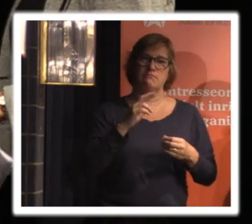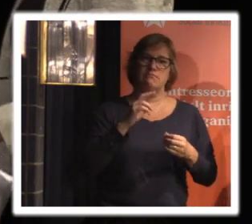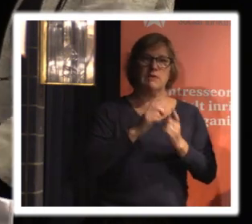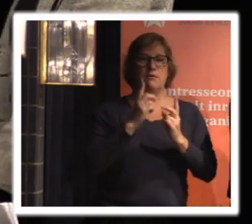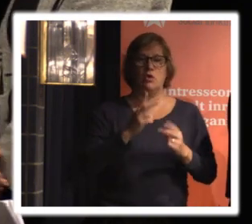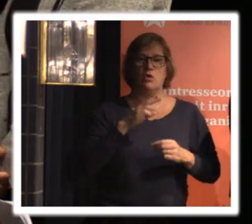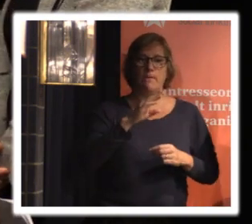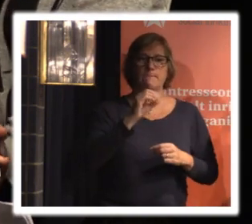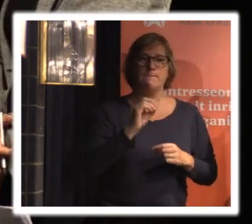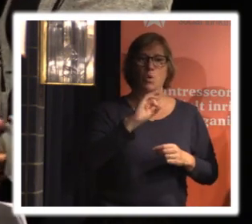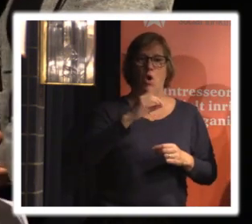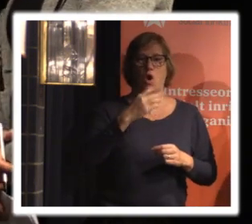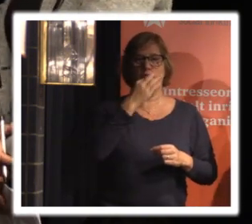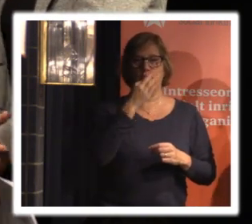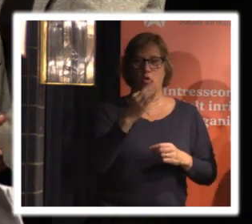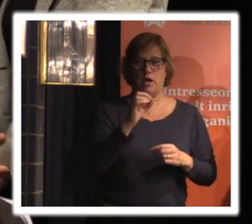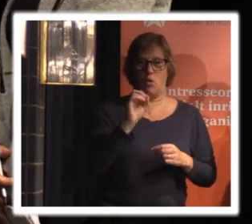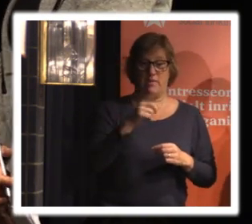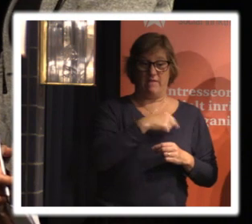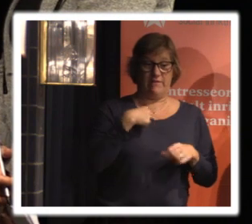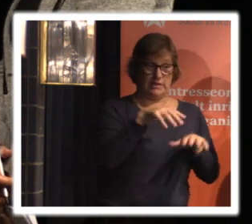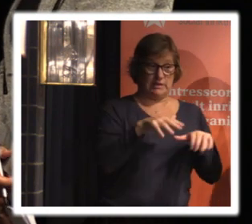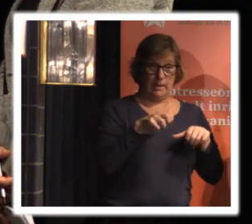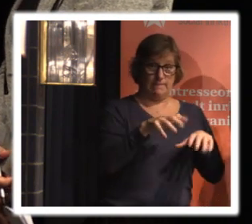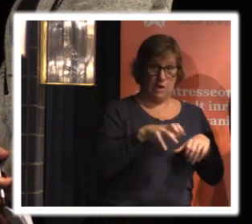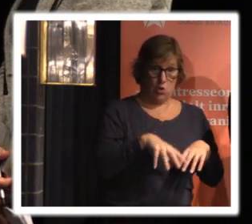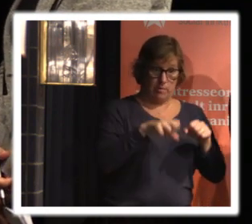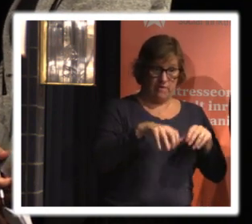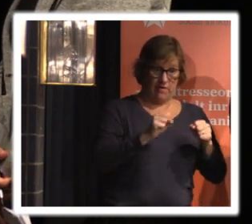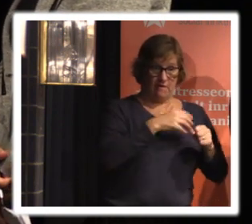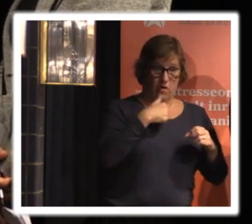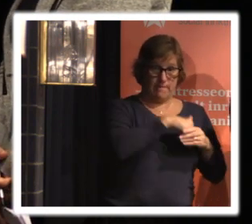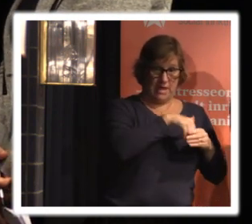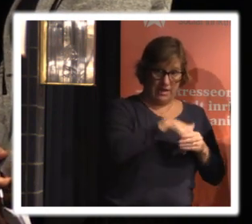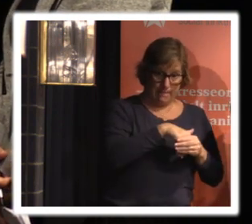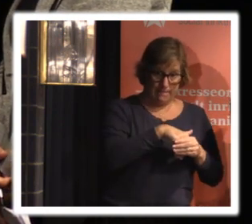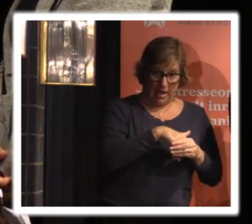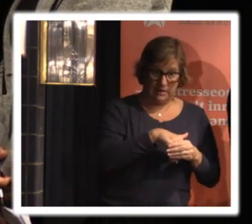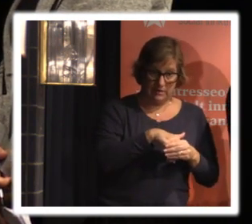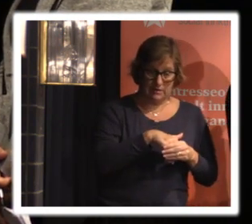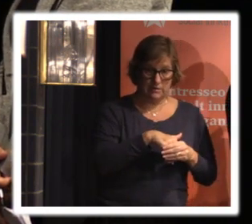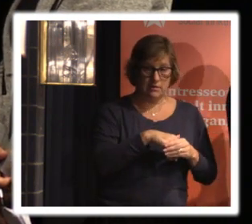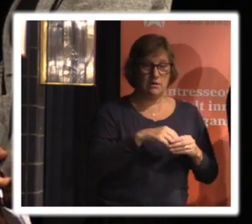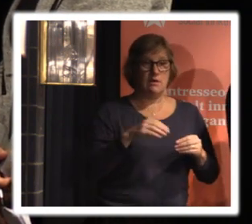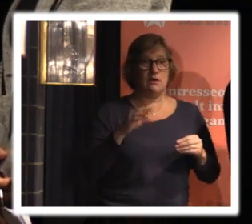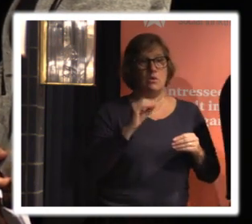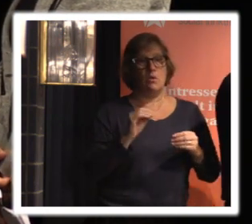sätt vad ska vi använda de uppgifterna som vi samlar in kring våra medlemmar till och som du säger så tänker jag att det som tre